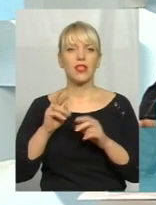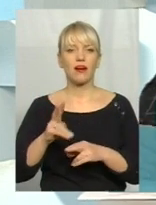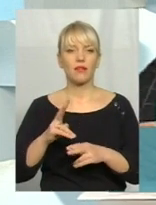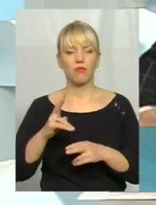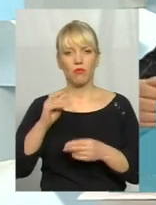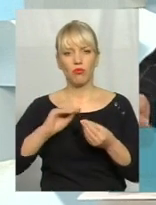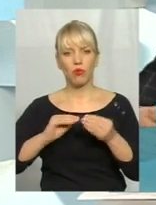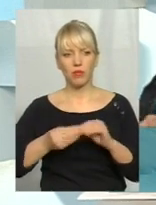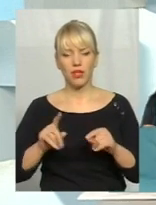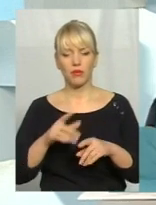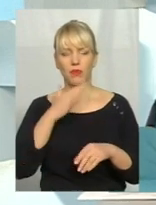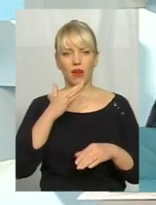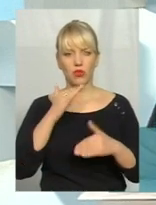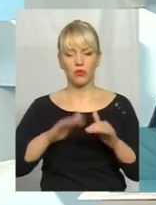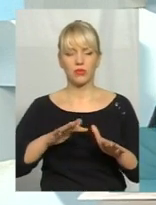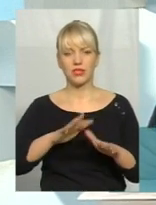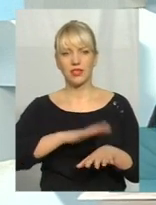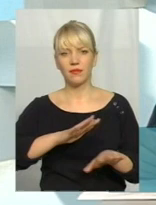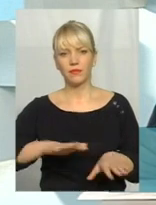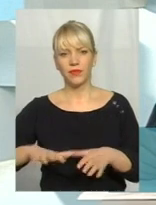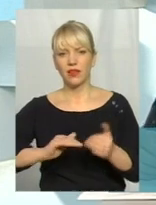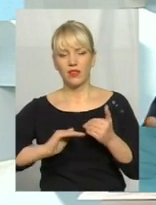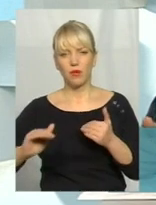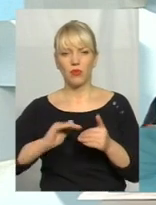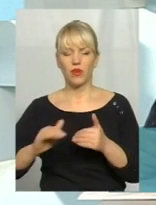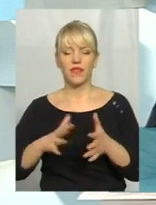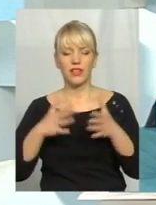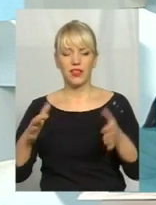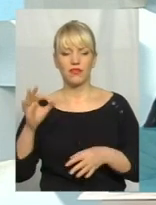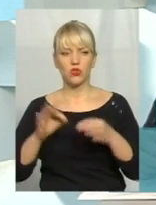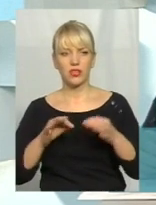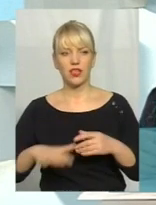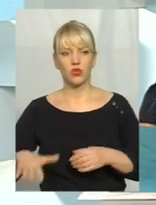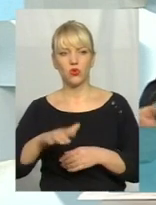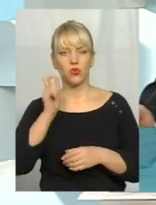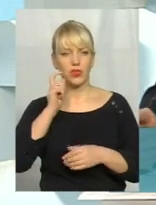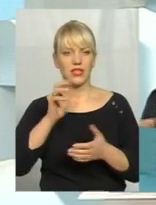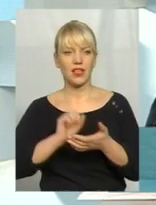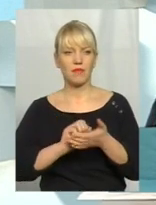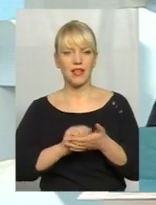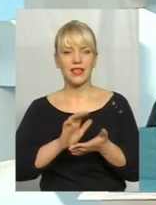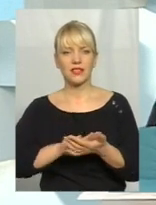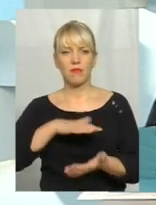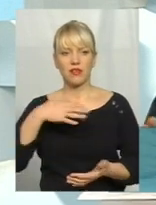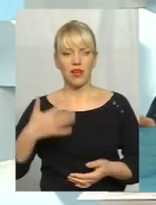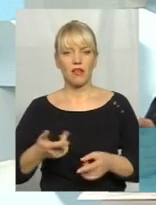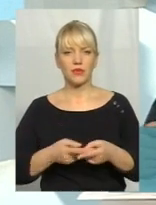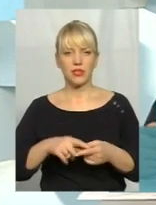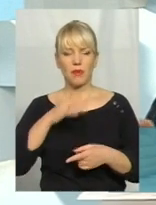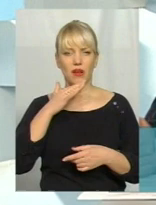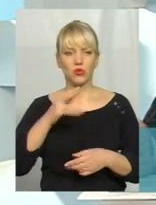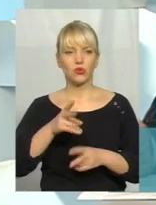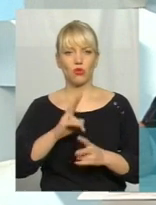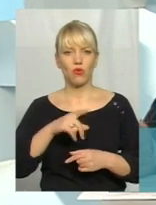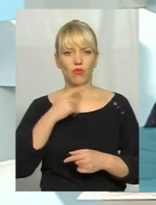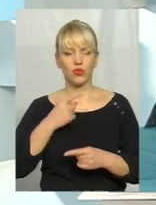багато місця на полігонах, ми знаємо, що великий відсоток саме території України сьогодні займає сміття, і про це багато хто говорить,